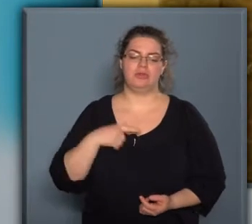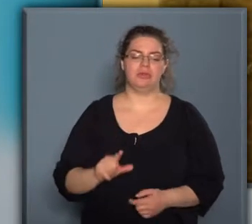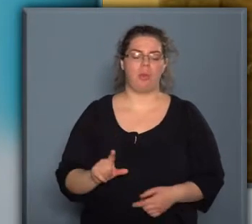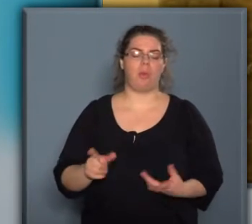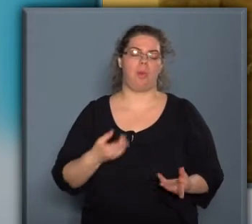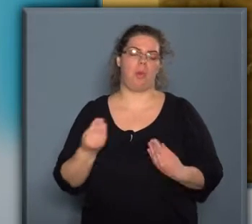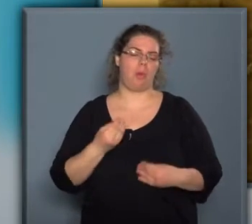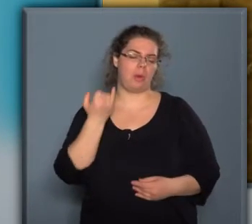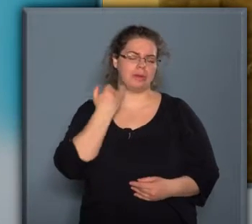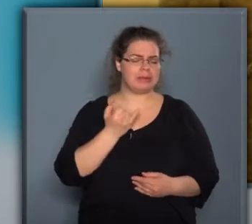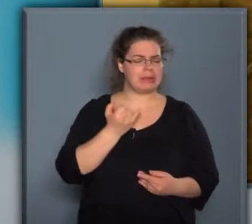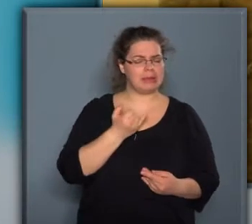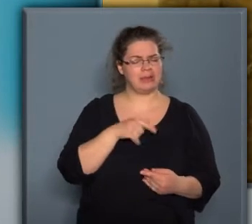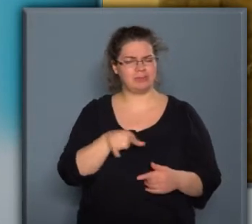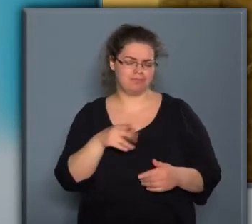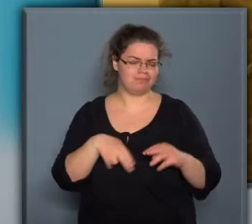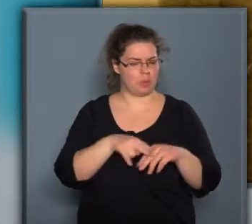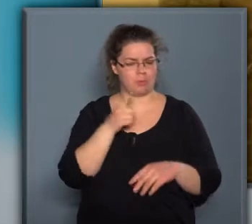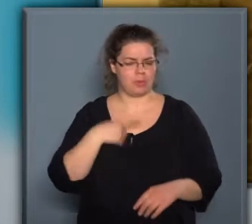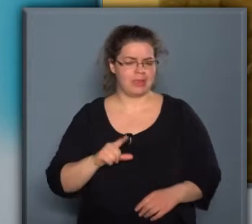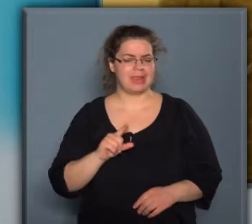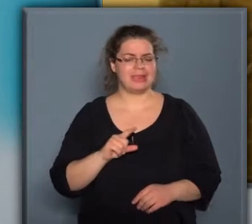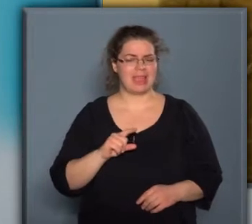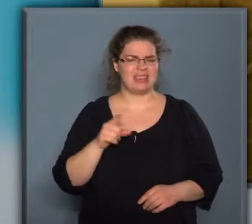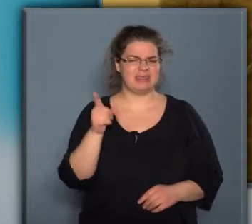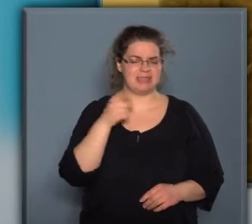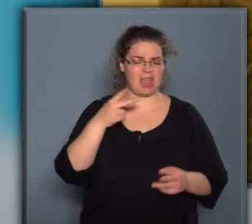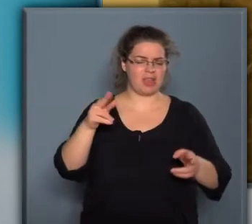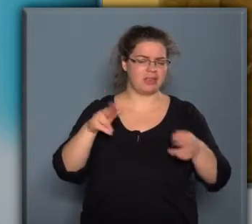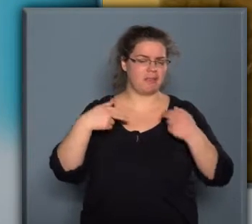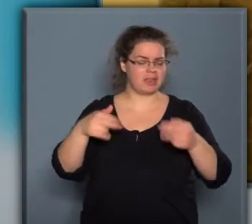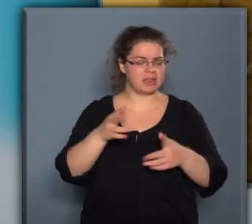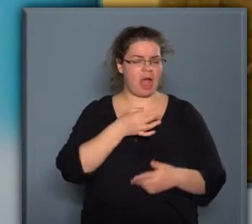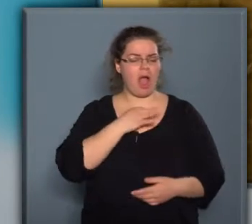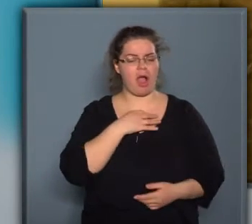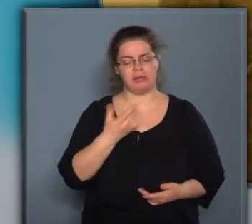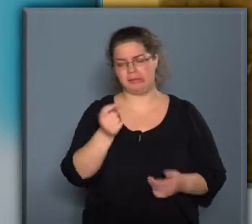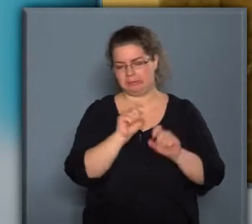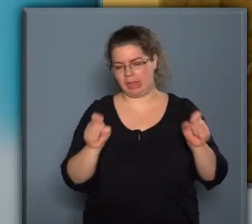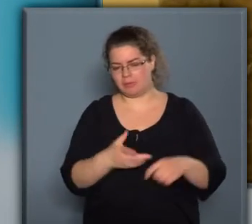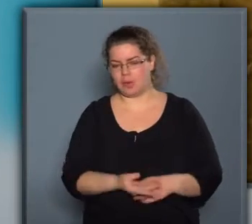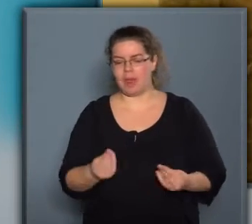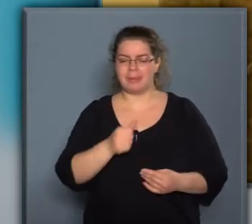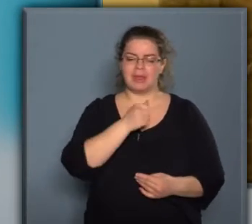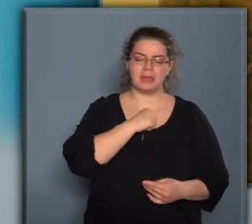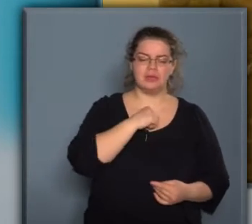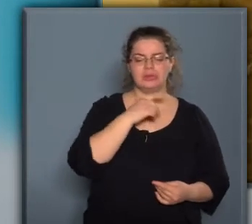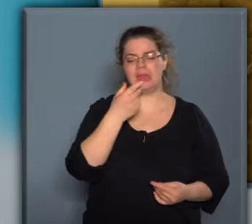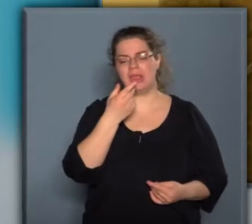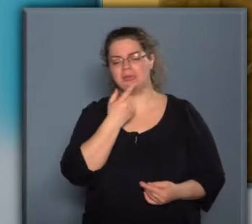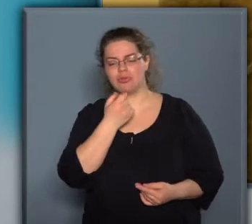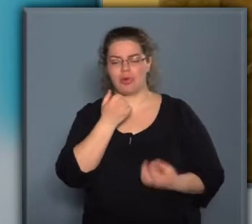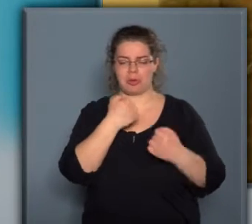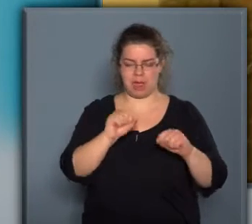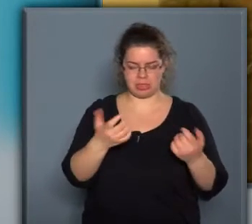Volt az édes sütemények között több volt, de egy tihanyi visszhang nevű talán, ami gluténmentes cukor, több minden,